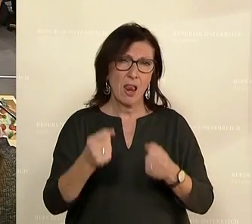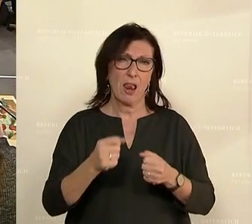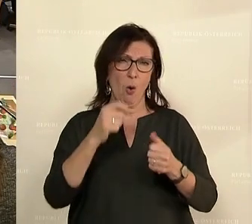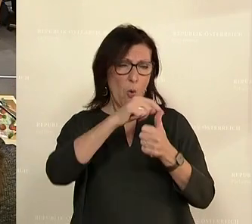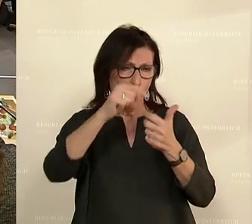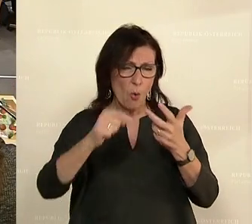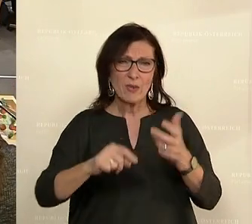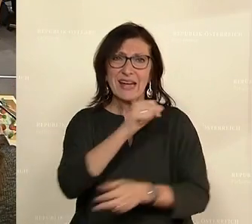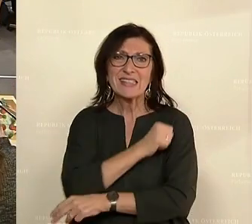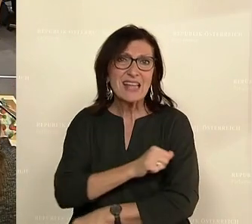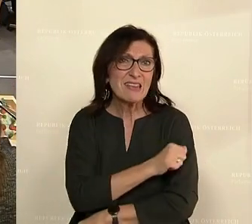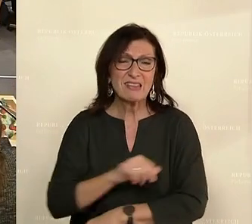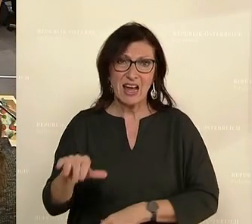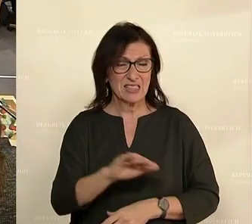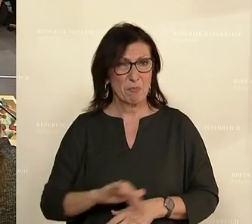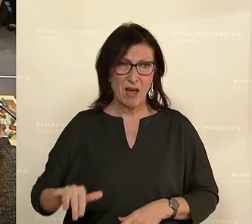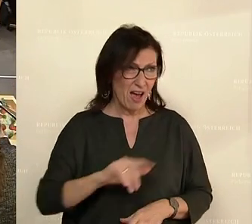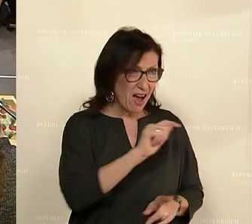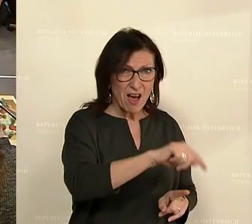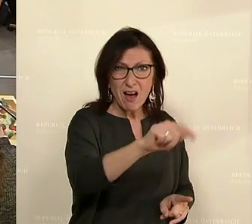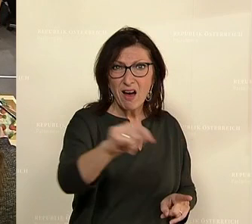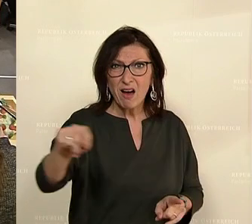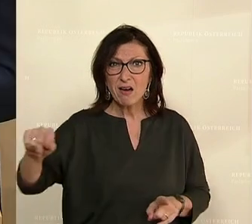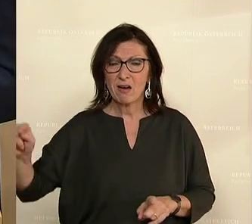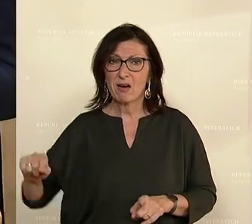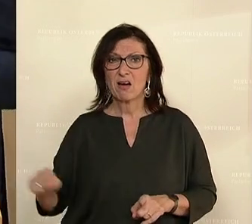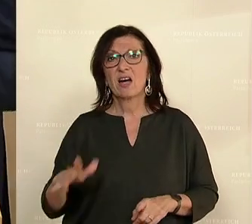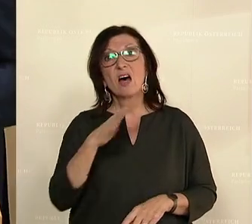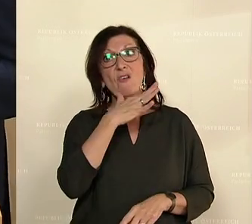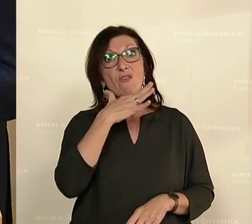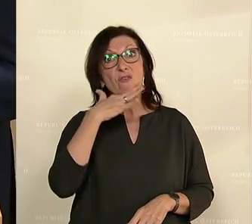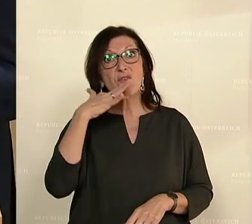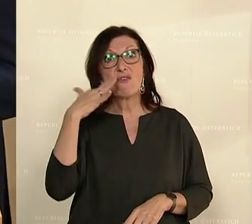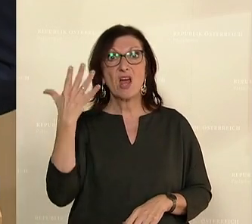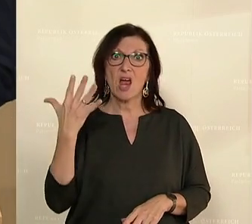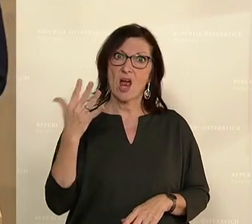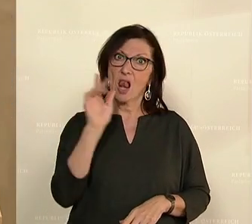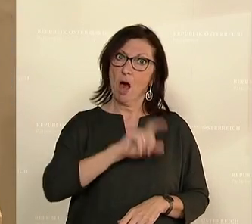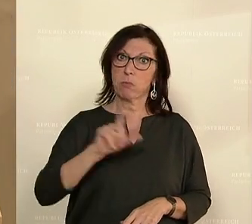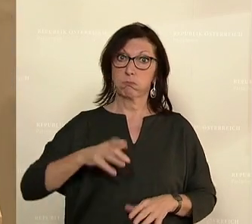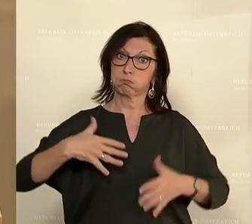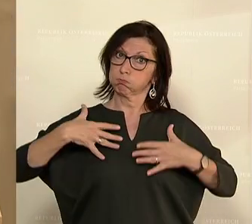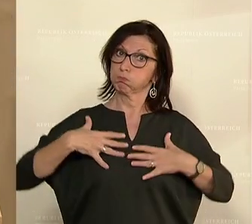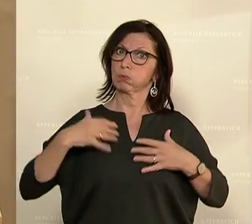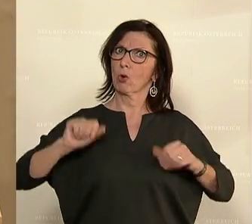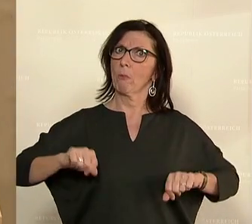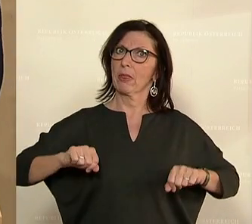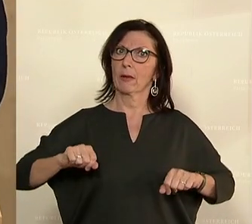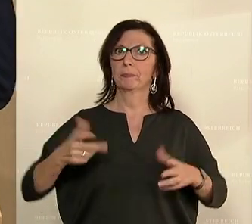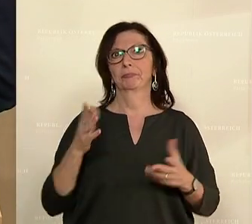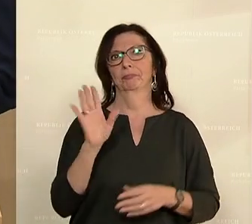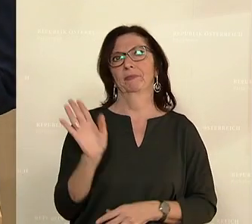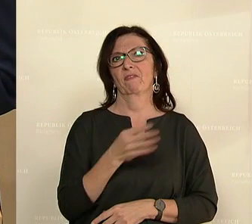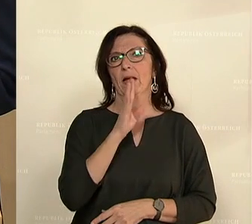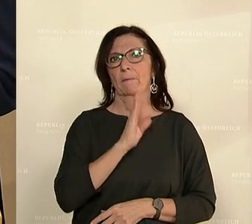Heeresanitätswesen, überall dort sind sehr viele, sehr versierte Kräfte in Pension gegangen und es kommt fast